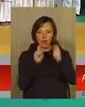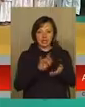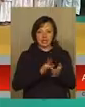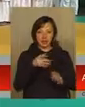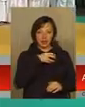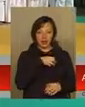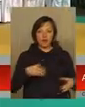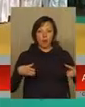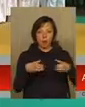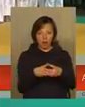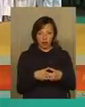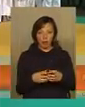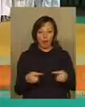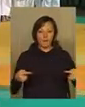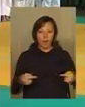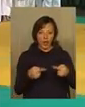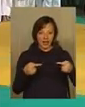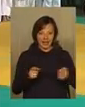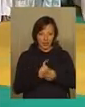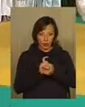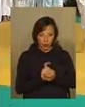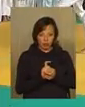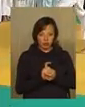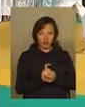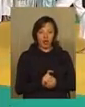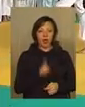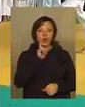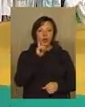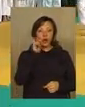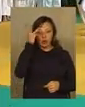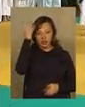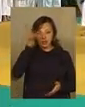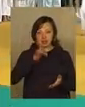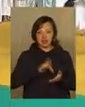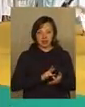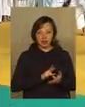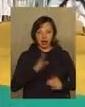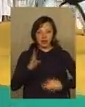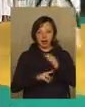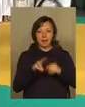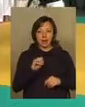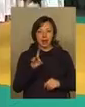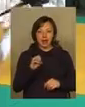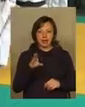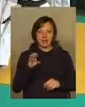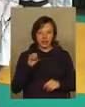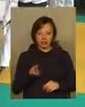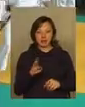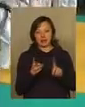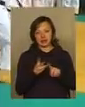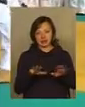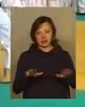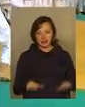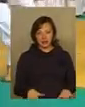медалями. У командному поєдинку, мовою каратистів «Стінка на стінку», юніори Подільського центру та традиційного карате «Пересвіт» удостоїлися бронзи,